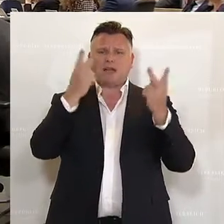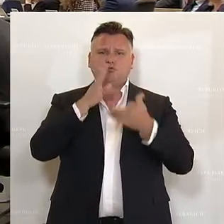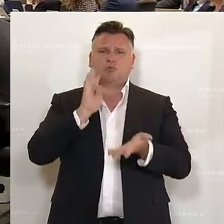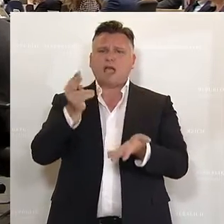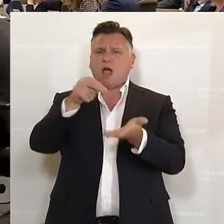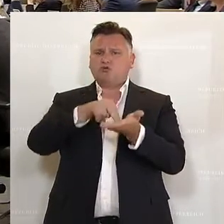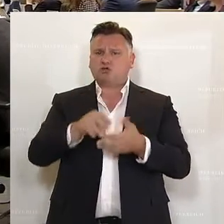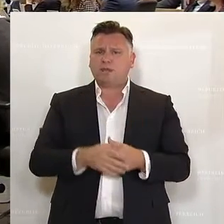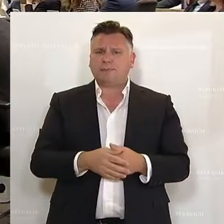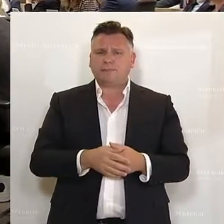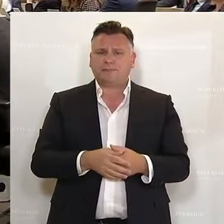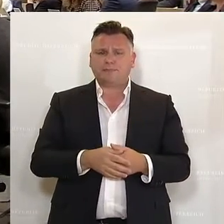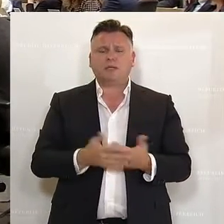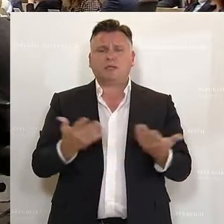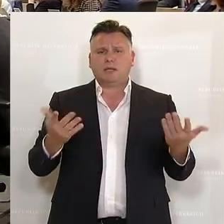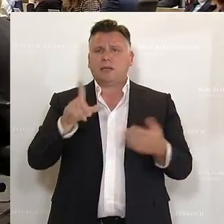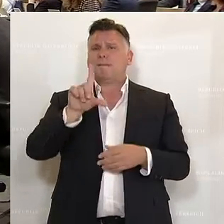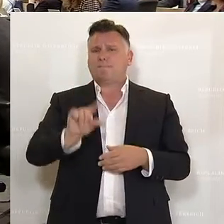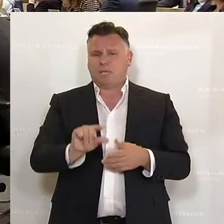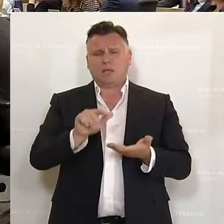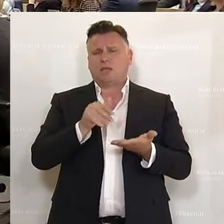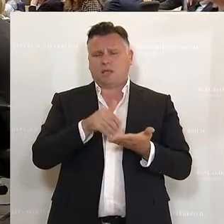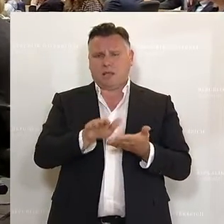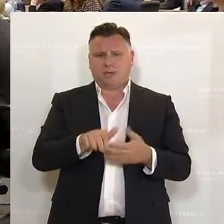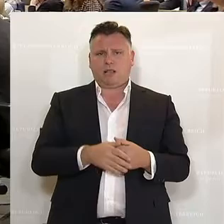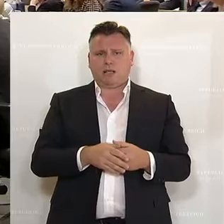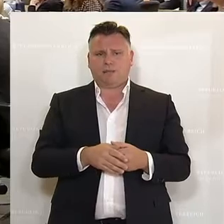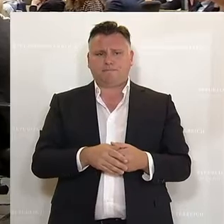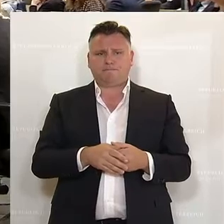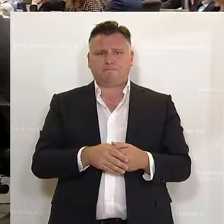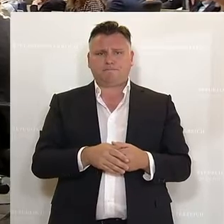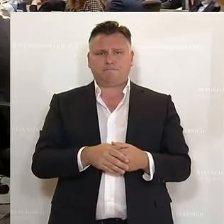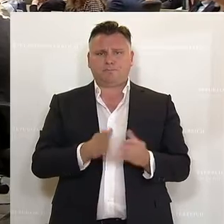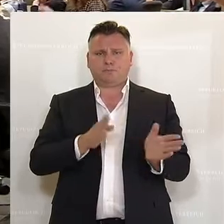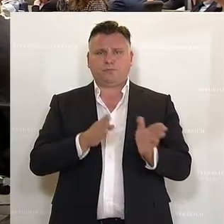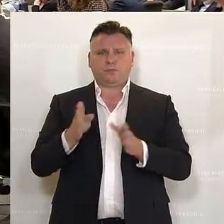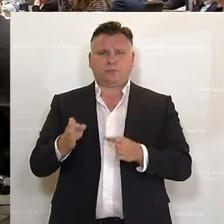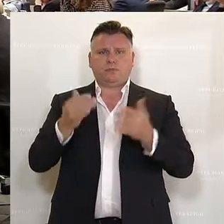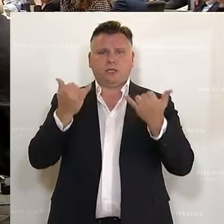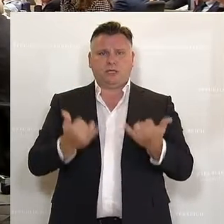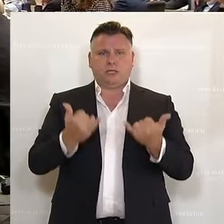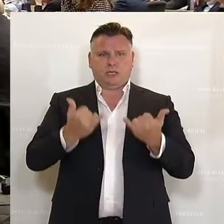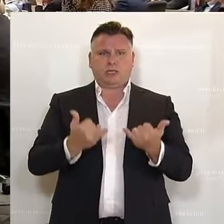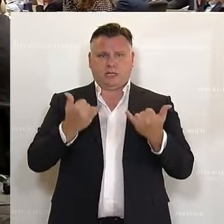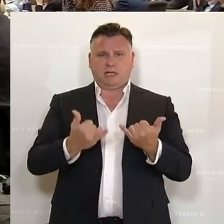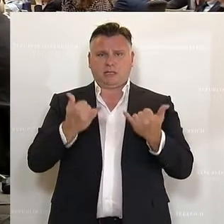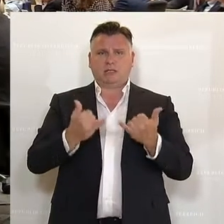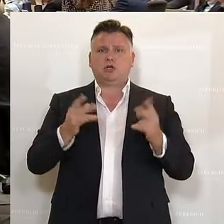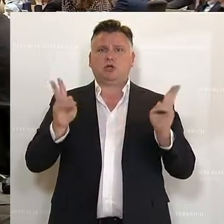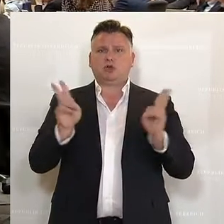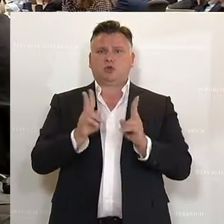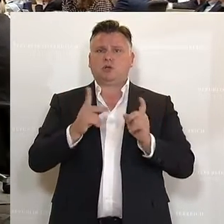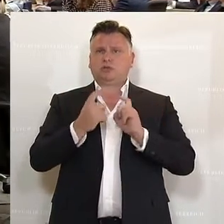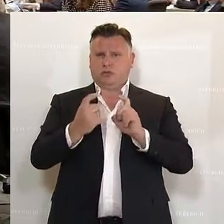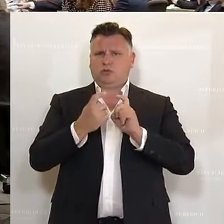bitte ich um ein Zeichen. Das ist die Minderheit abgelehnt. Damit gelangen wir nun zu einer kurzen